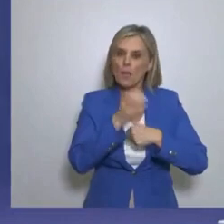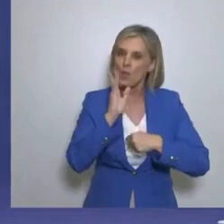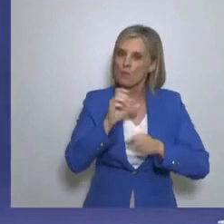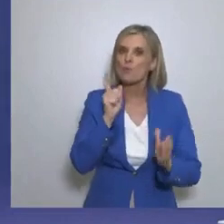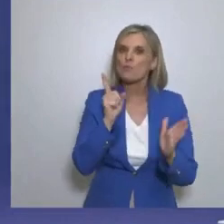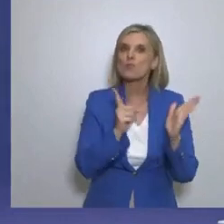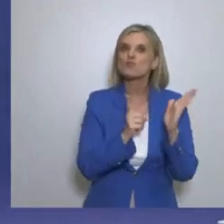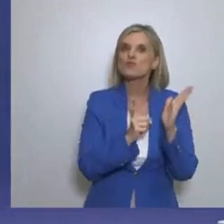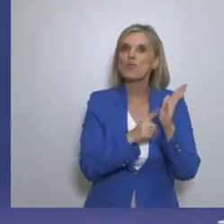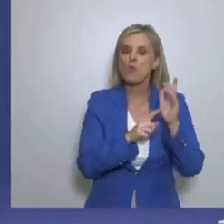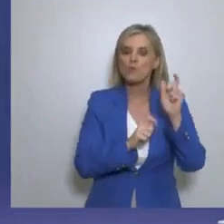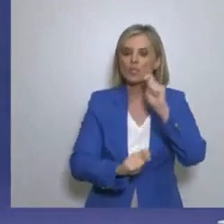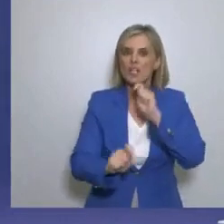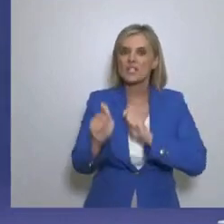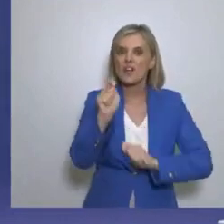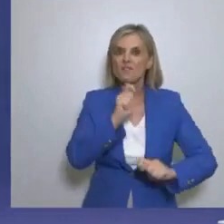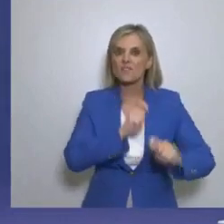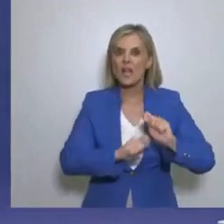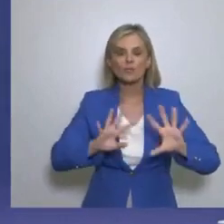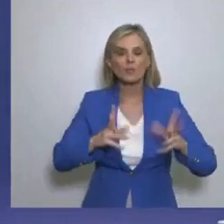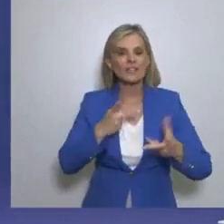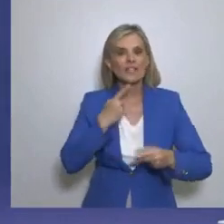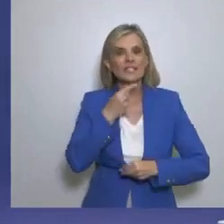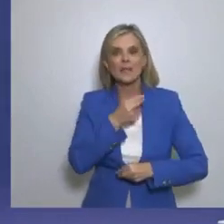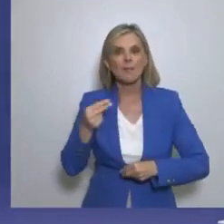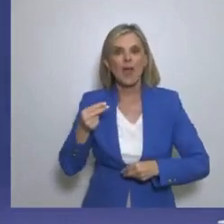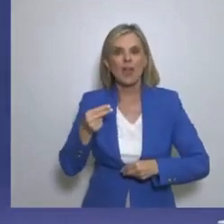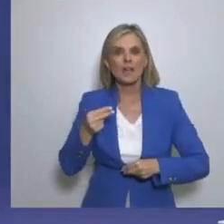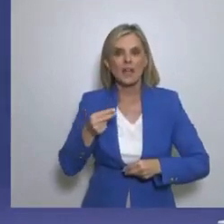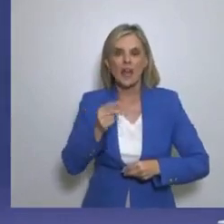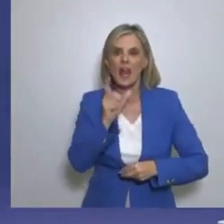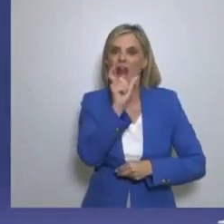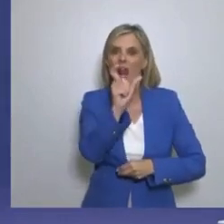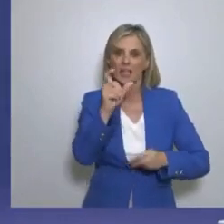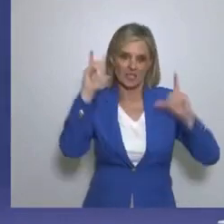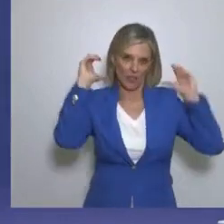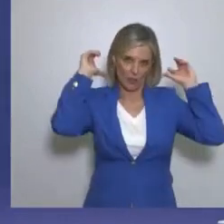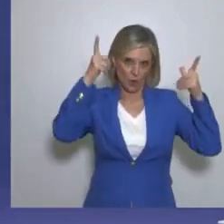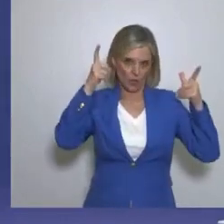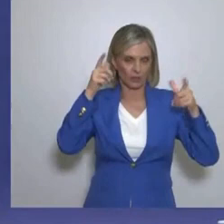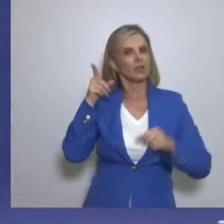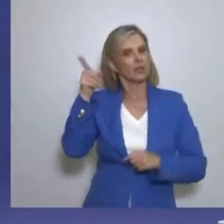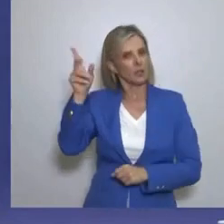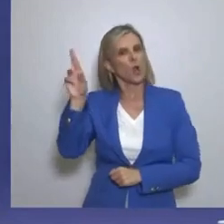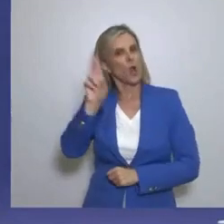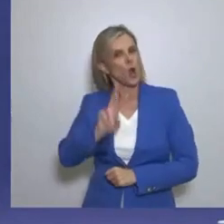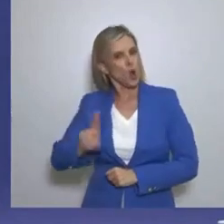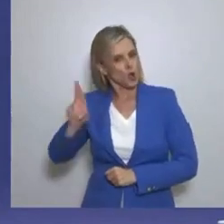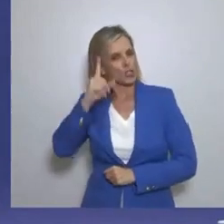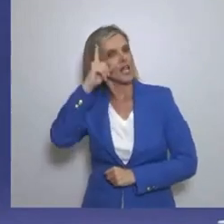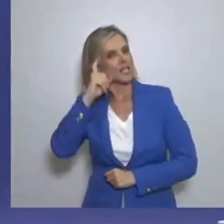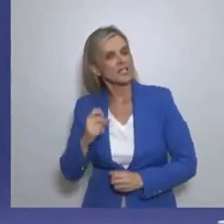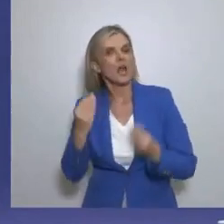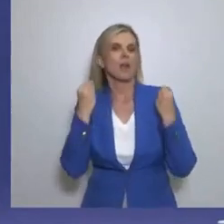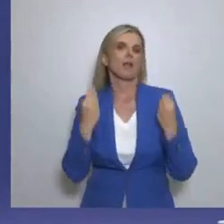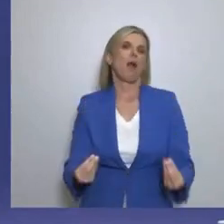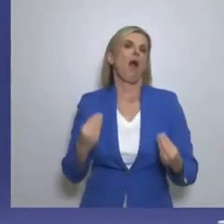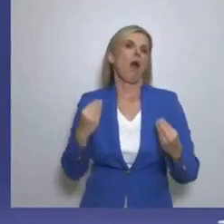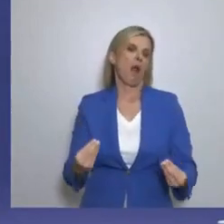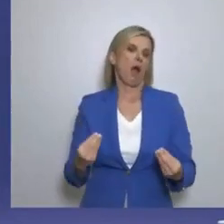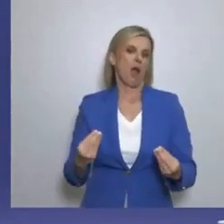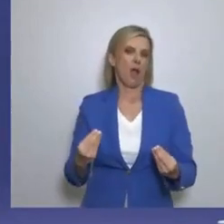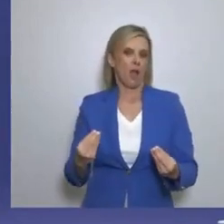πάνω και μέσα στη φυσιολογία του ανθρώπου μας. Ναι, η Ρωσία γνωρίζει, η Ρωσία γνωρίζει πάρα πολύ καλά